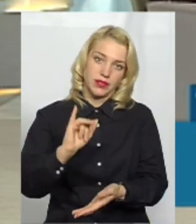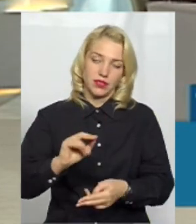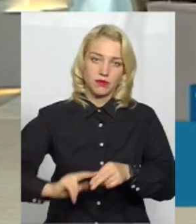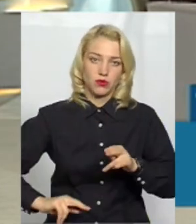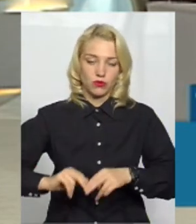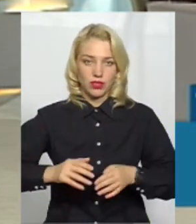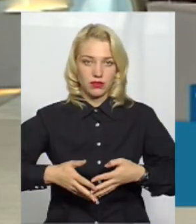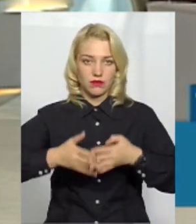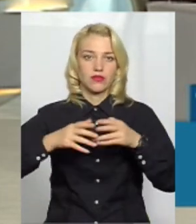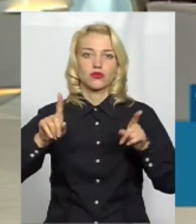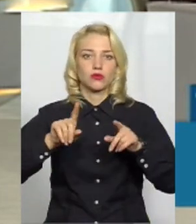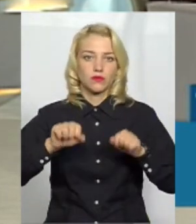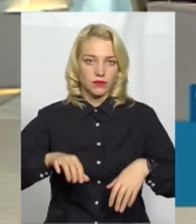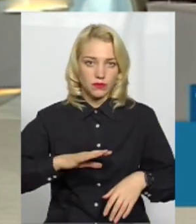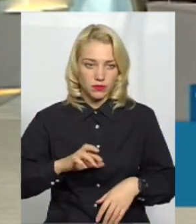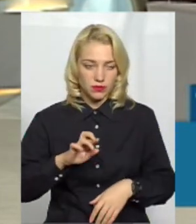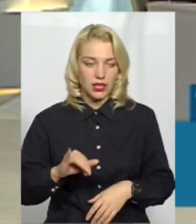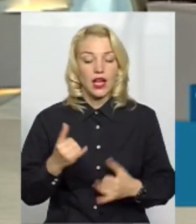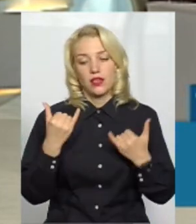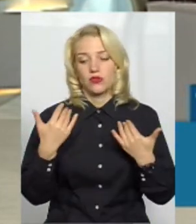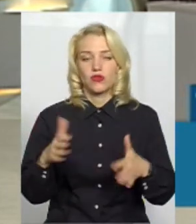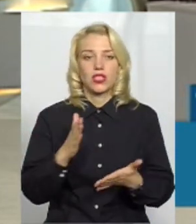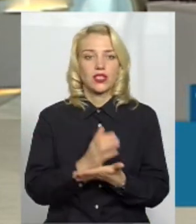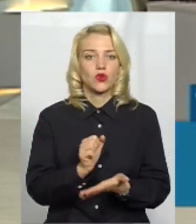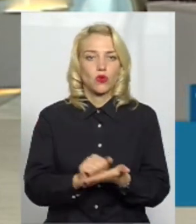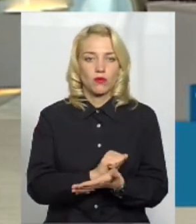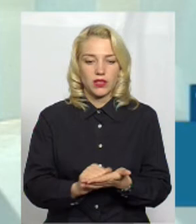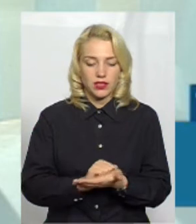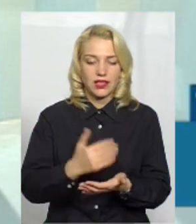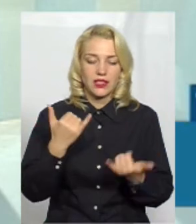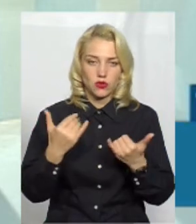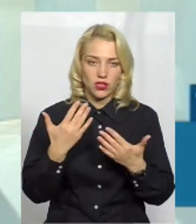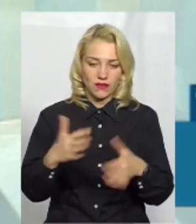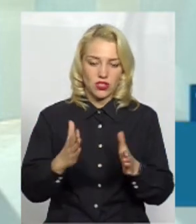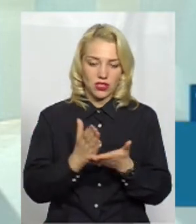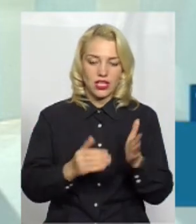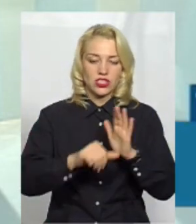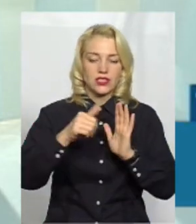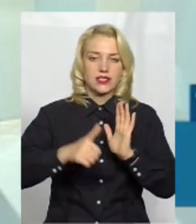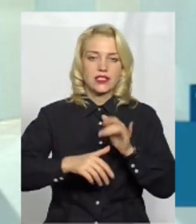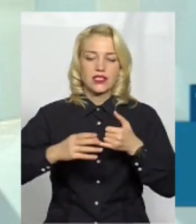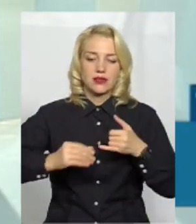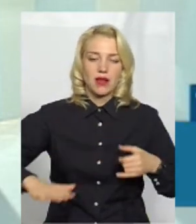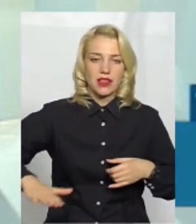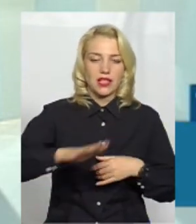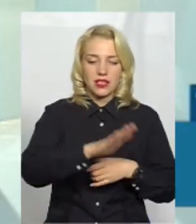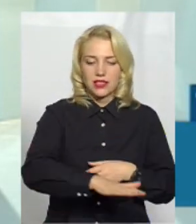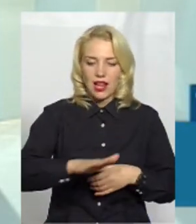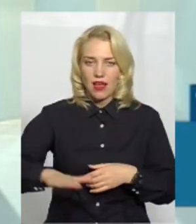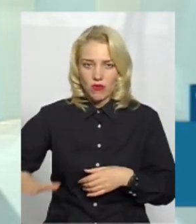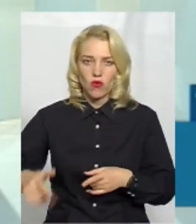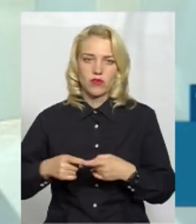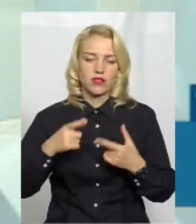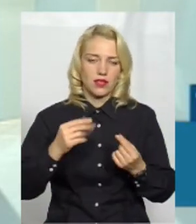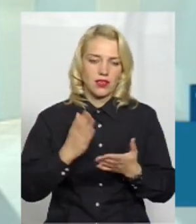побудувати. На сьогодні вже є та документація? на сьогодні є 16 земельних ділянок, які є кадастрові номера